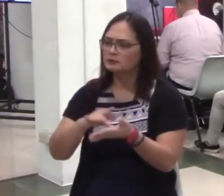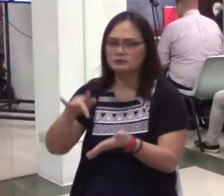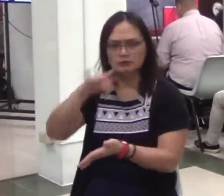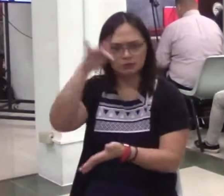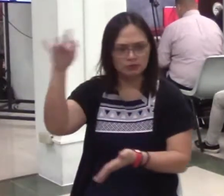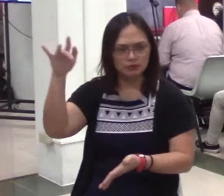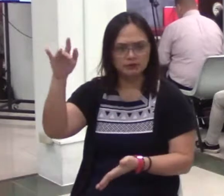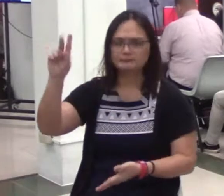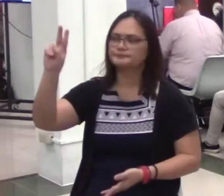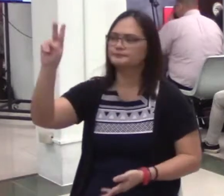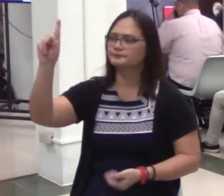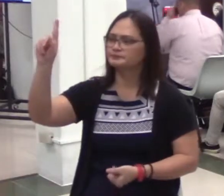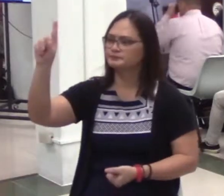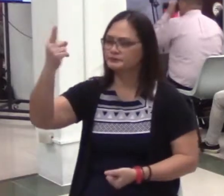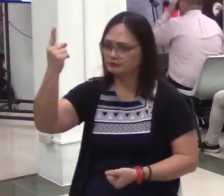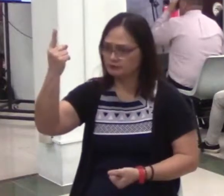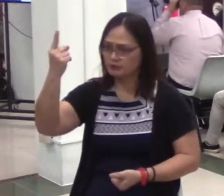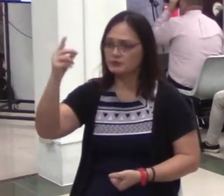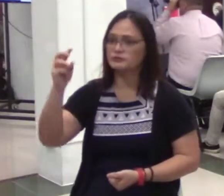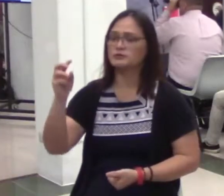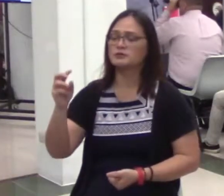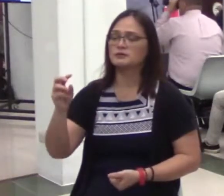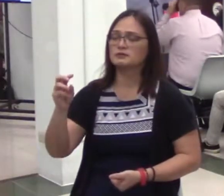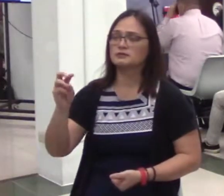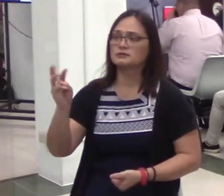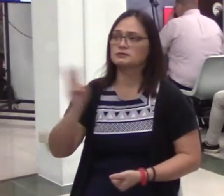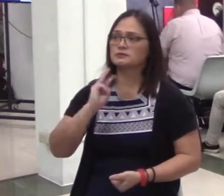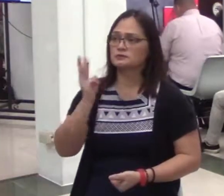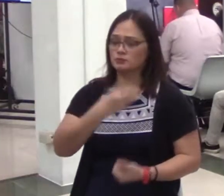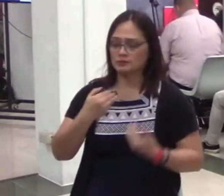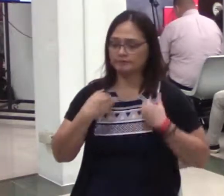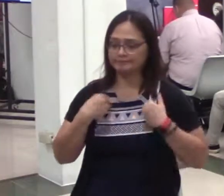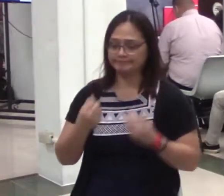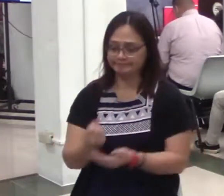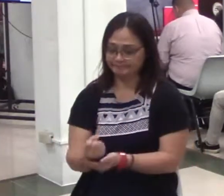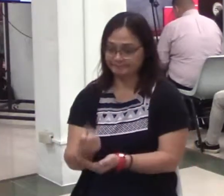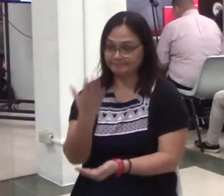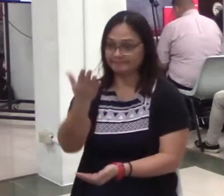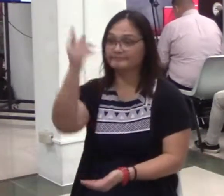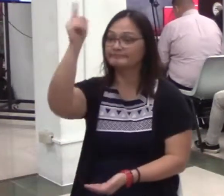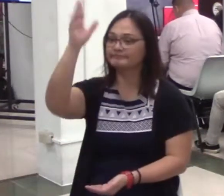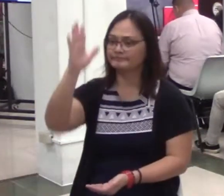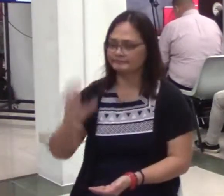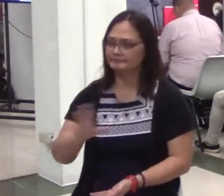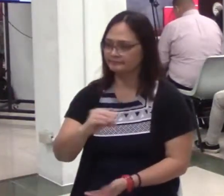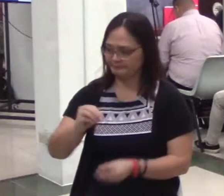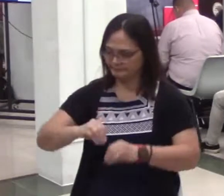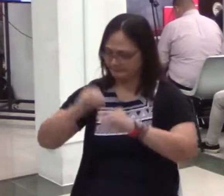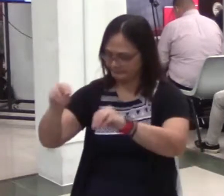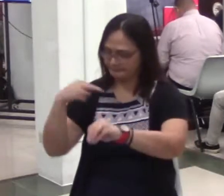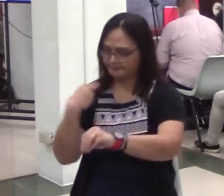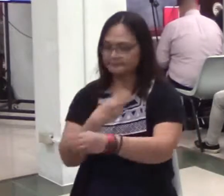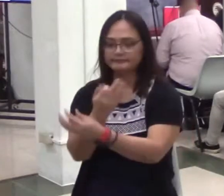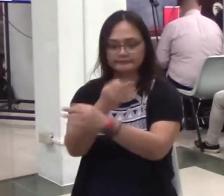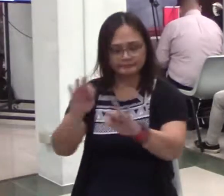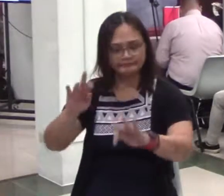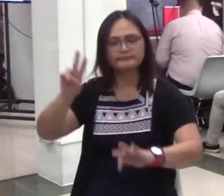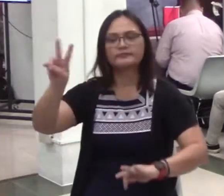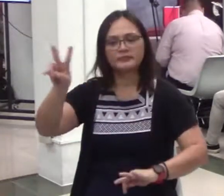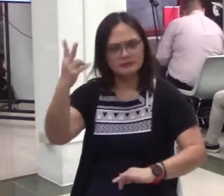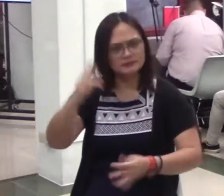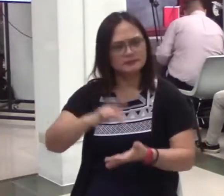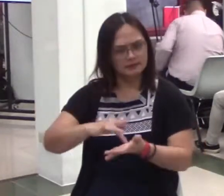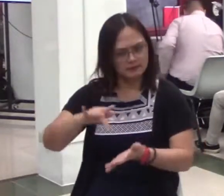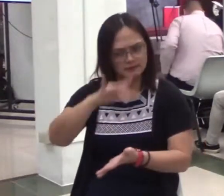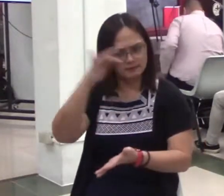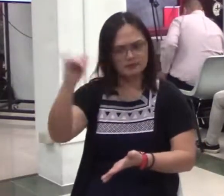luwalhati is because we have an enriching God and He gives that freely to us. Amen? Ang ikalawang luwalhati, ang basihan ng